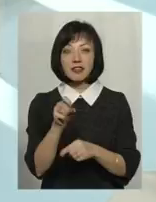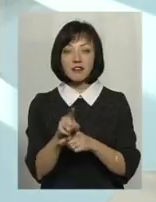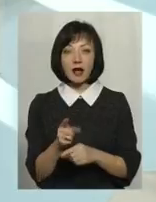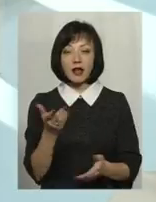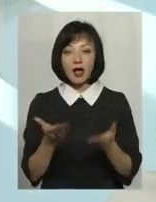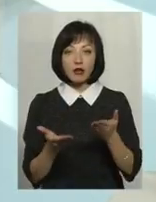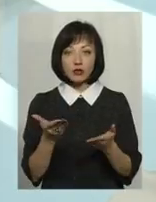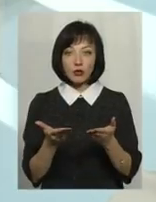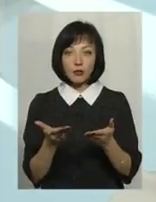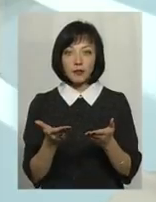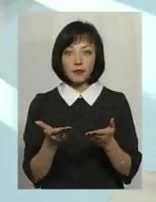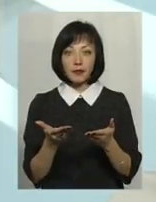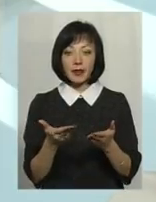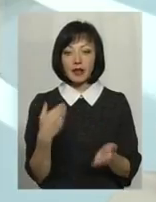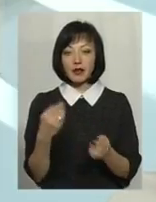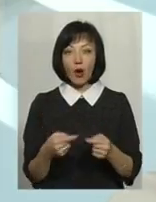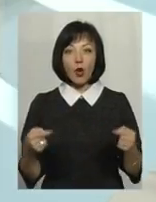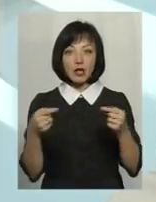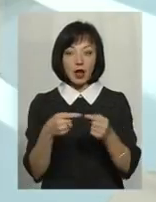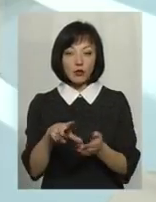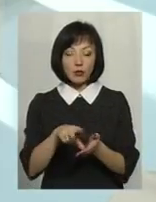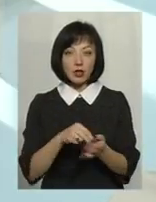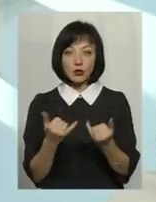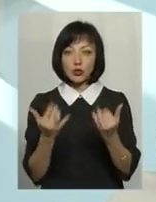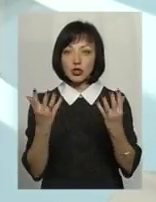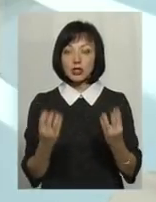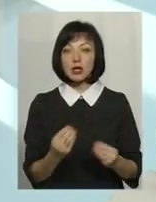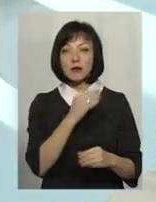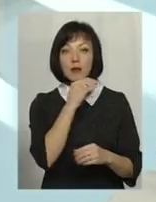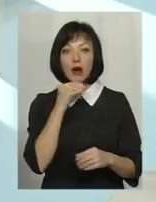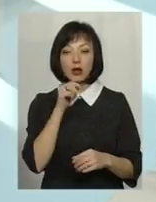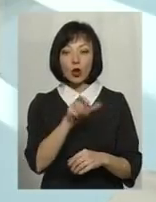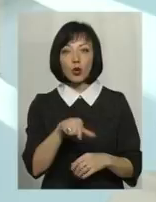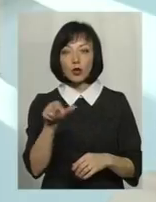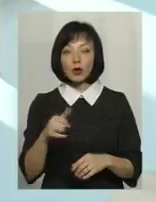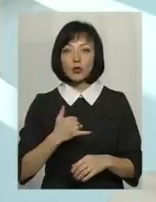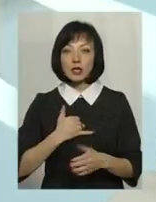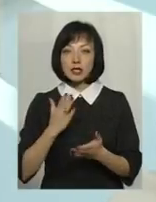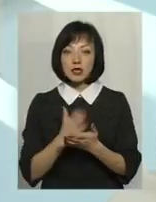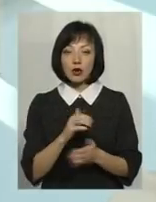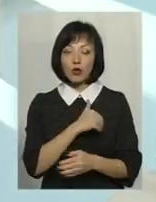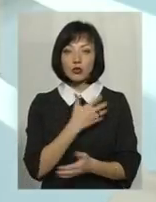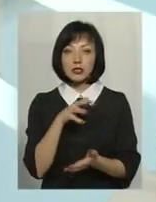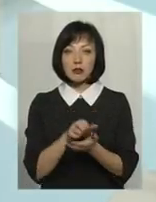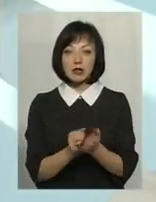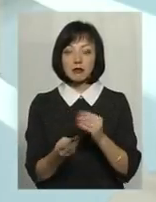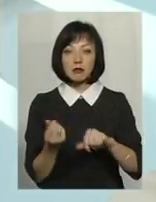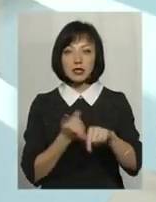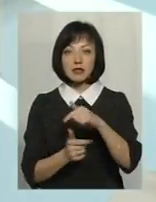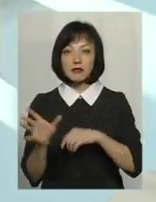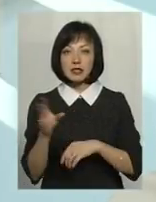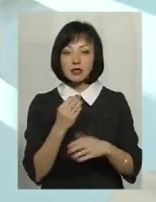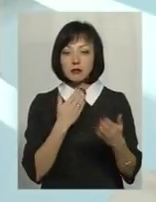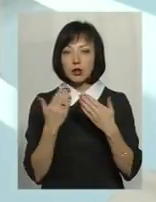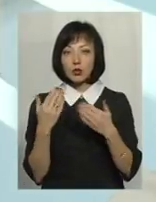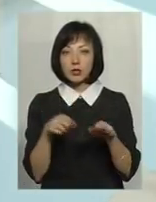якщо привести на конкретному прикладі так, то на сьогоднішній день багато людей, які в нас є, які хочуть займатися бізнесом, всі спілкуються на рівні